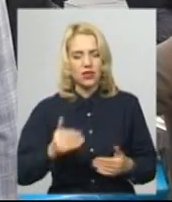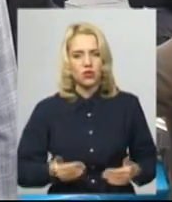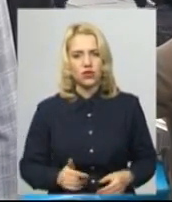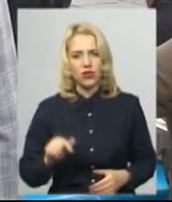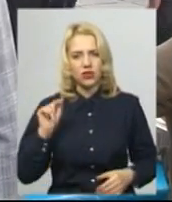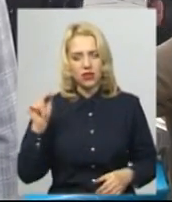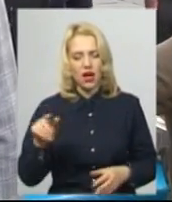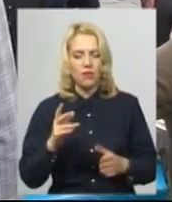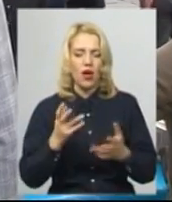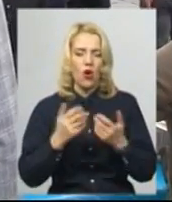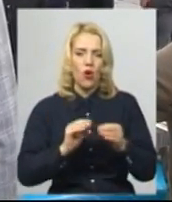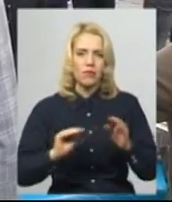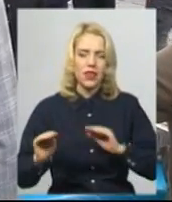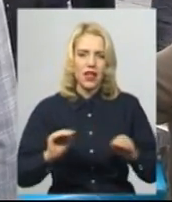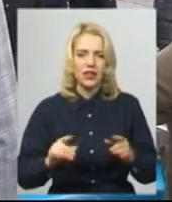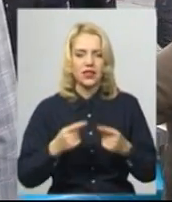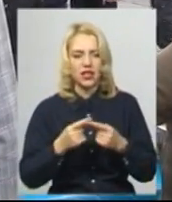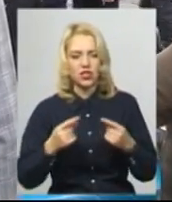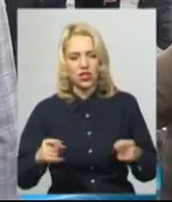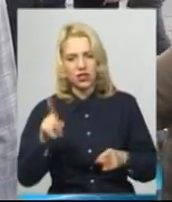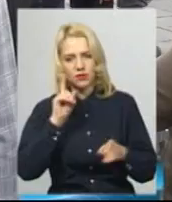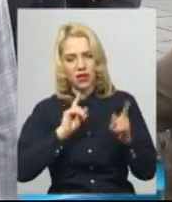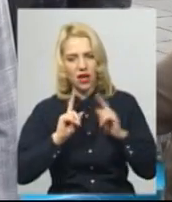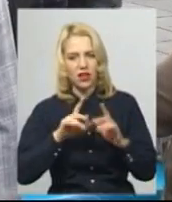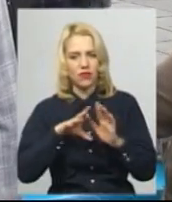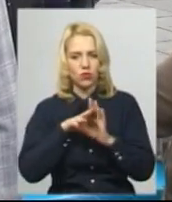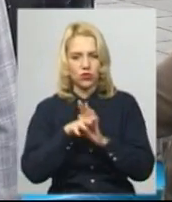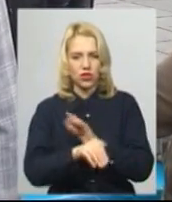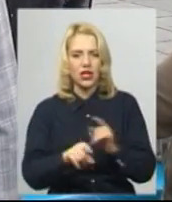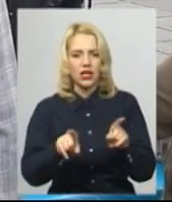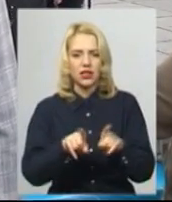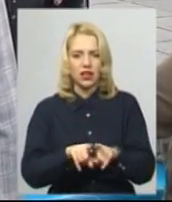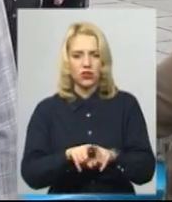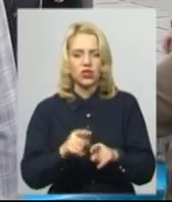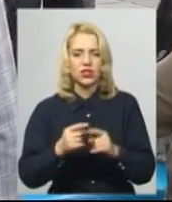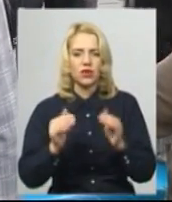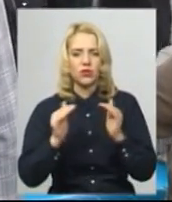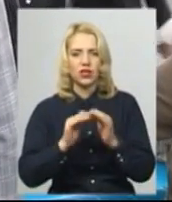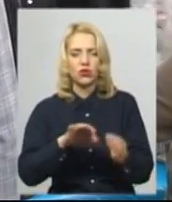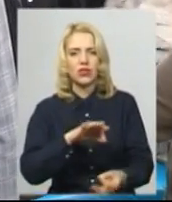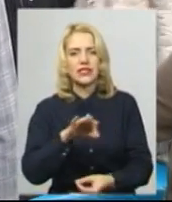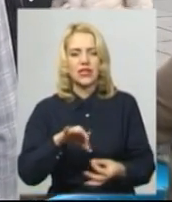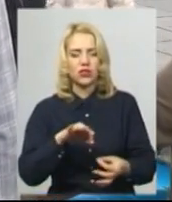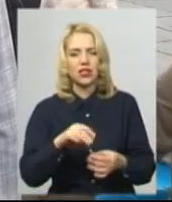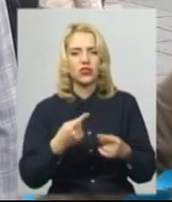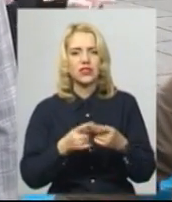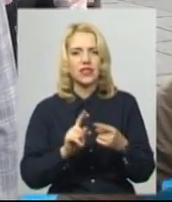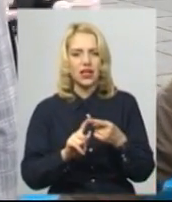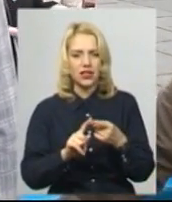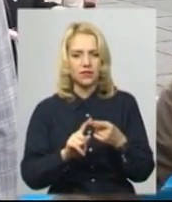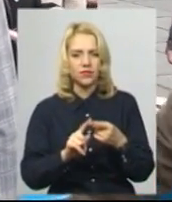і речами різними, і різними смаколиками в тому числі. Крім того, це будинок-сиротинець, крім того, це